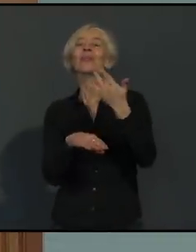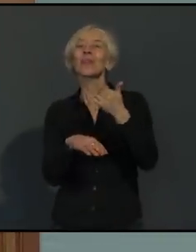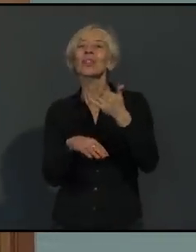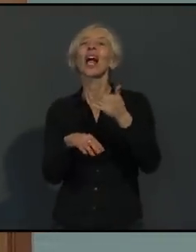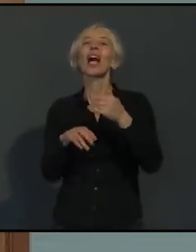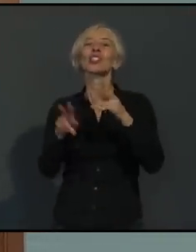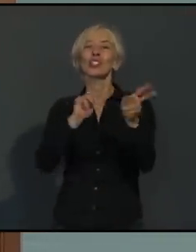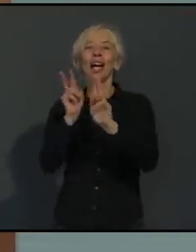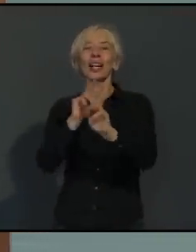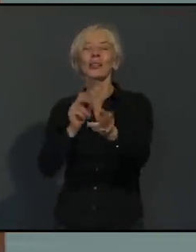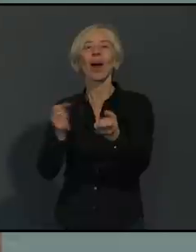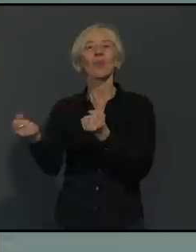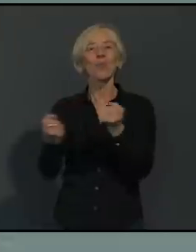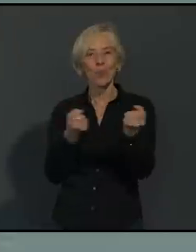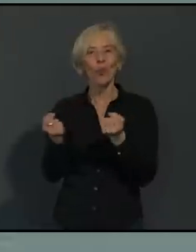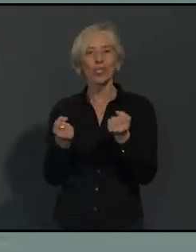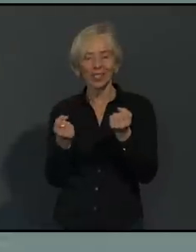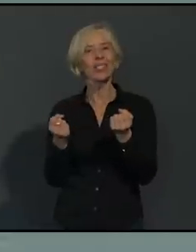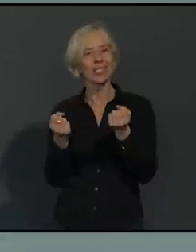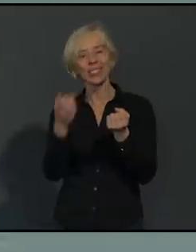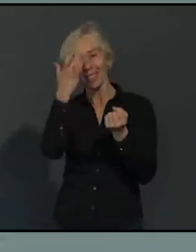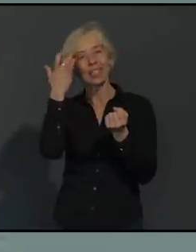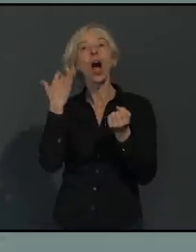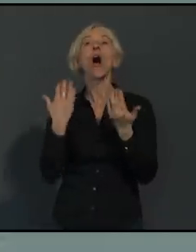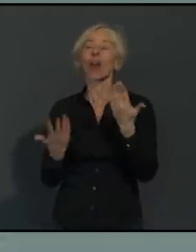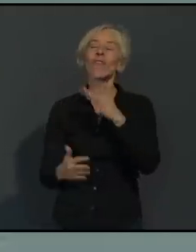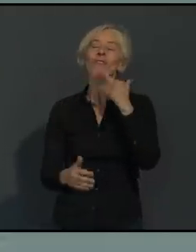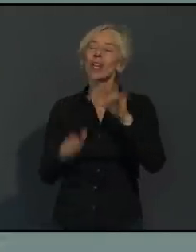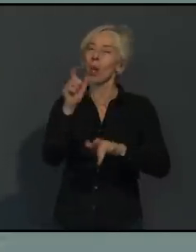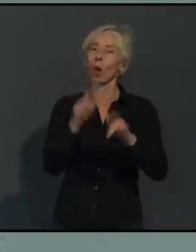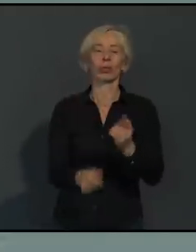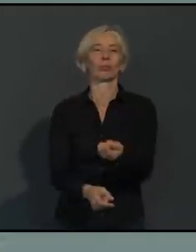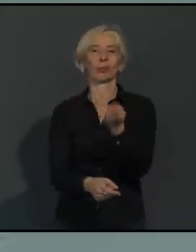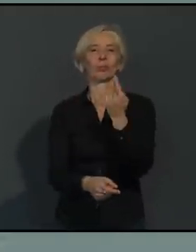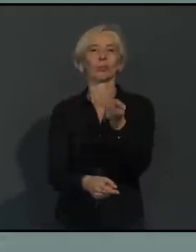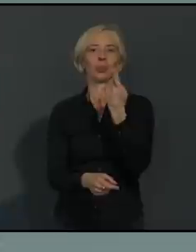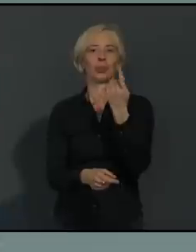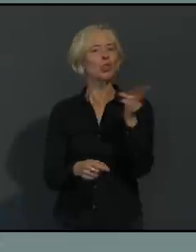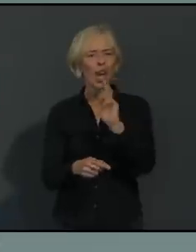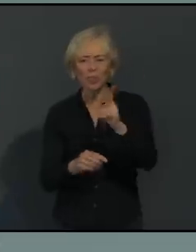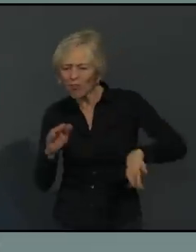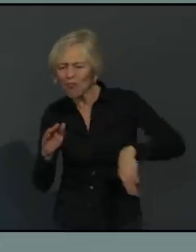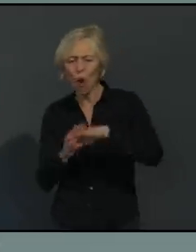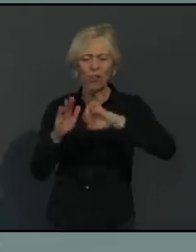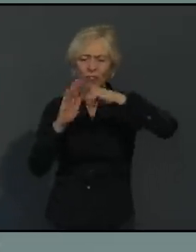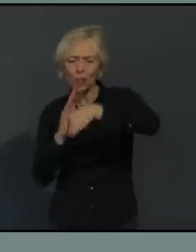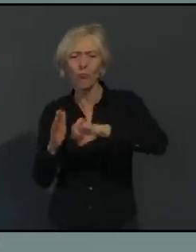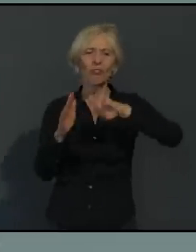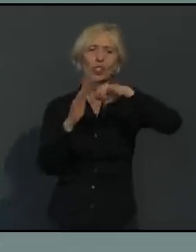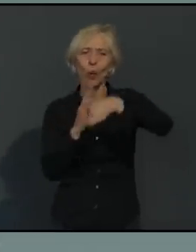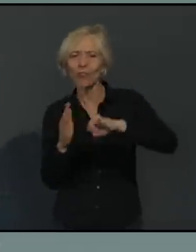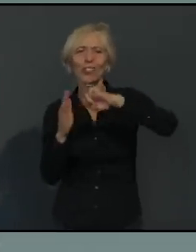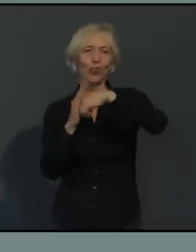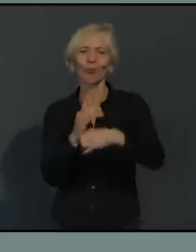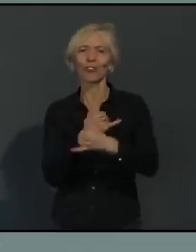Bürgern bekomme, dass der ÖPNV zu voll ist. Herr Dr. Kasatzer wird dazu jetzt ein paar Ausführungen machen,